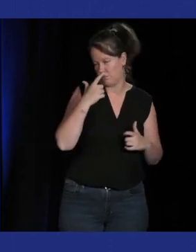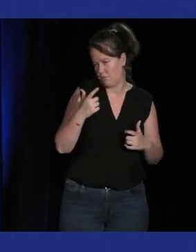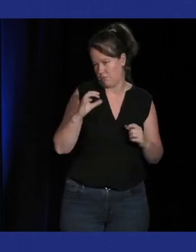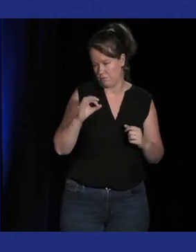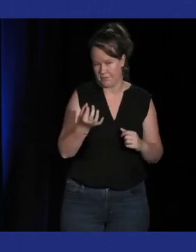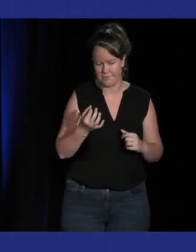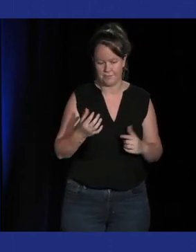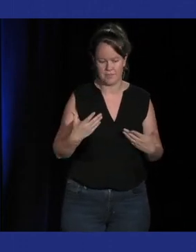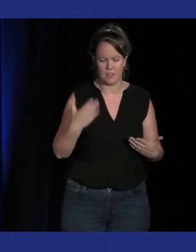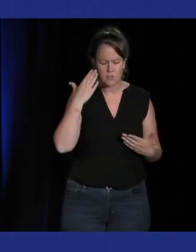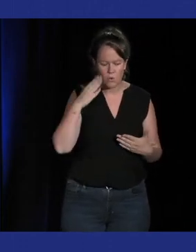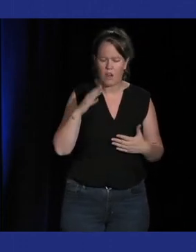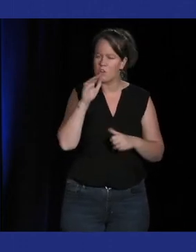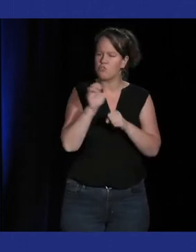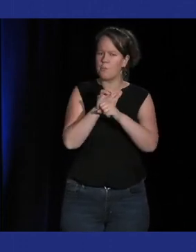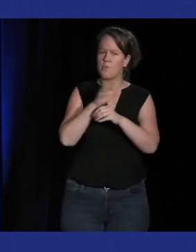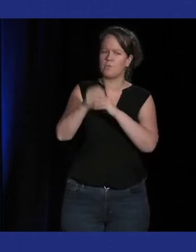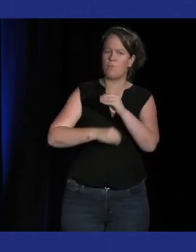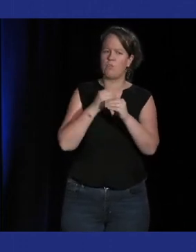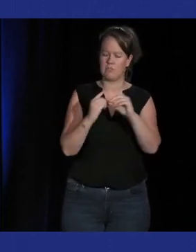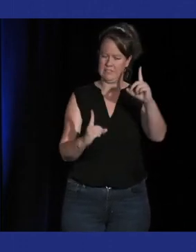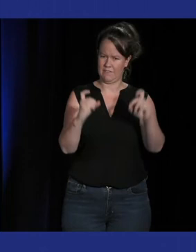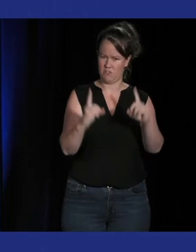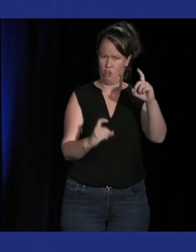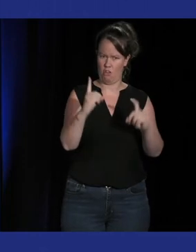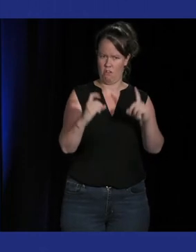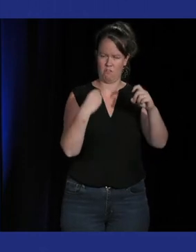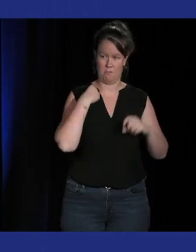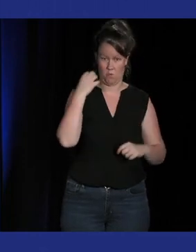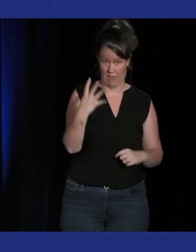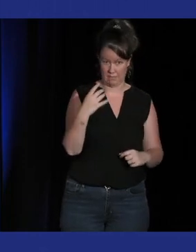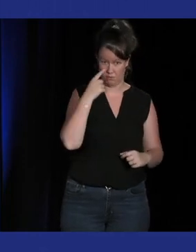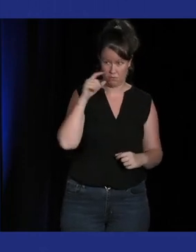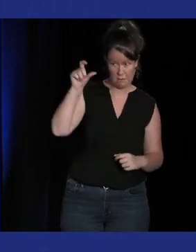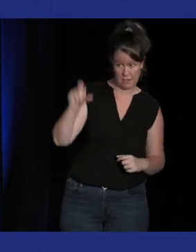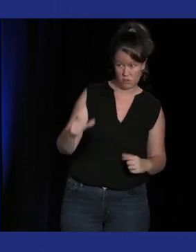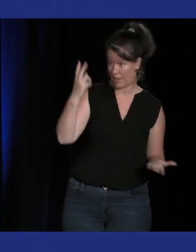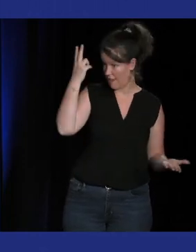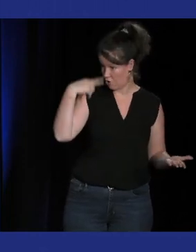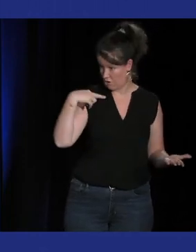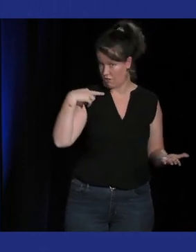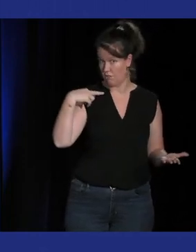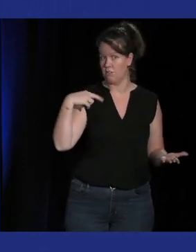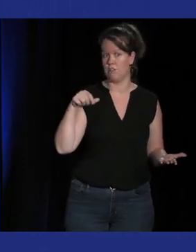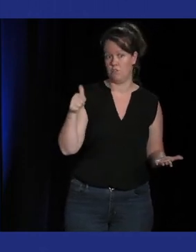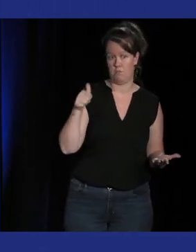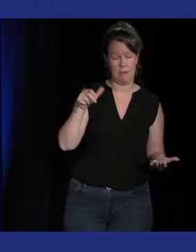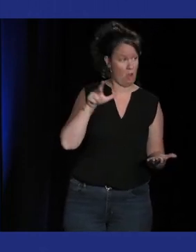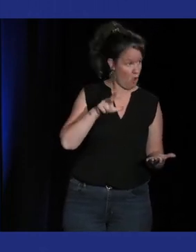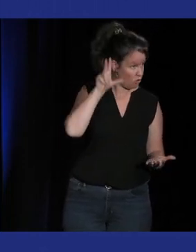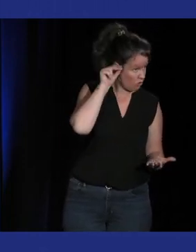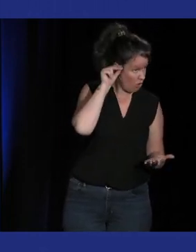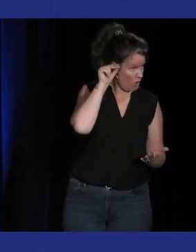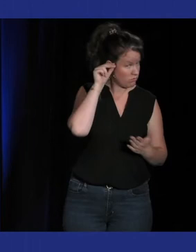du monde de Street Fighter 4 qui est aveugle et qui se repère exclusivement au son et à la musicalité des coups et des combos